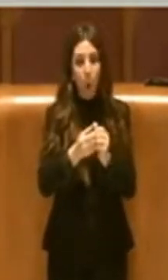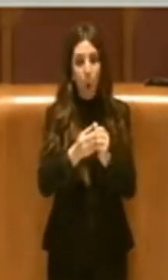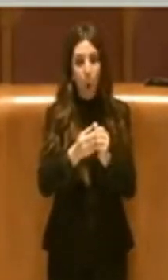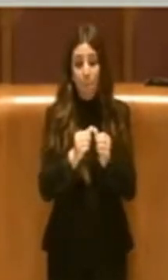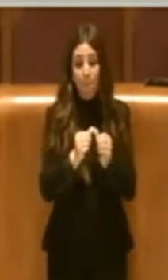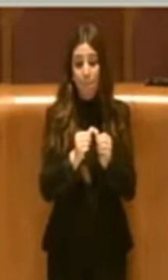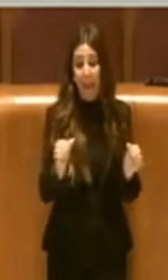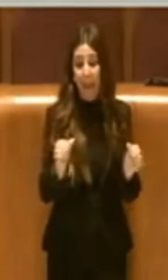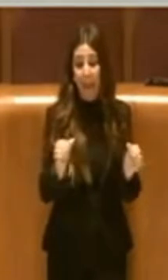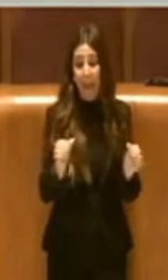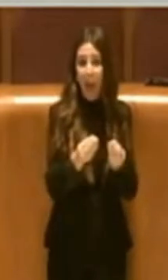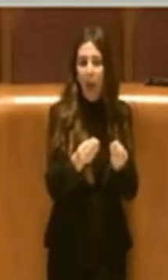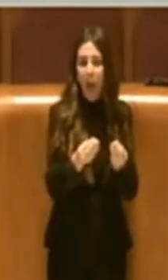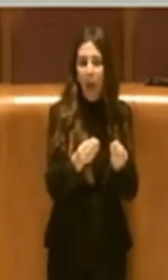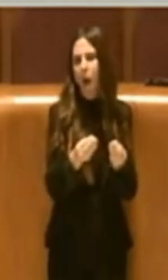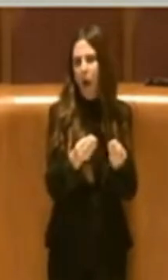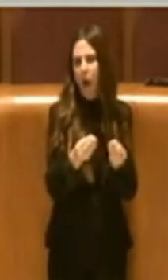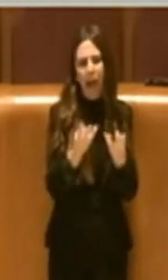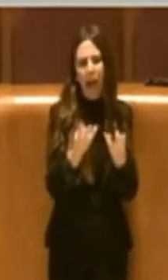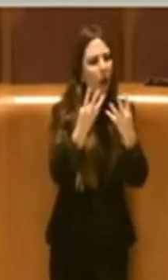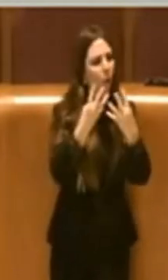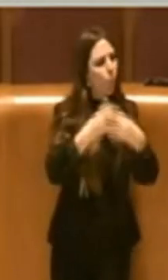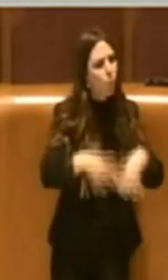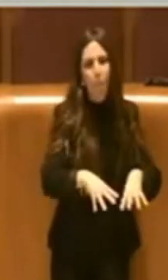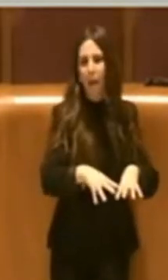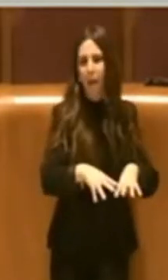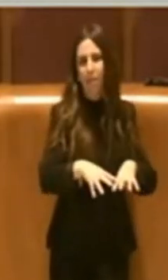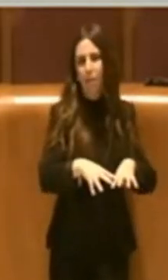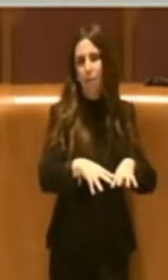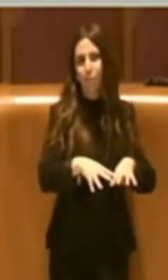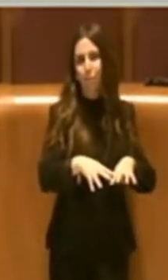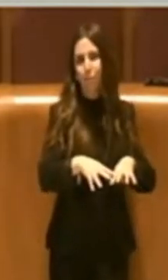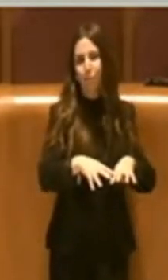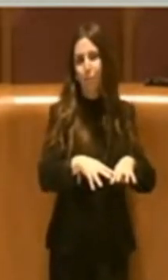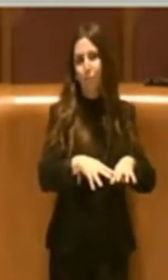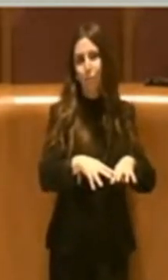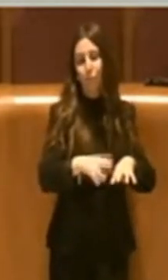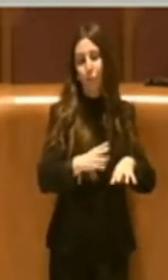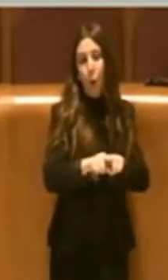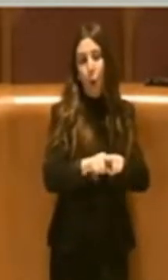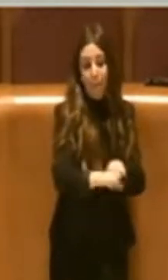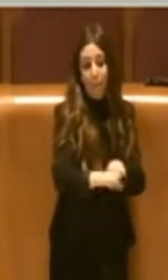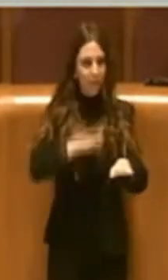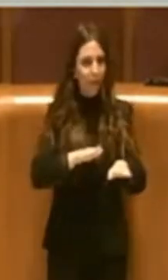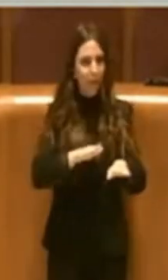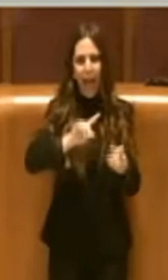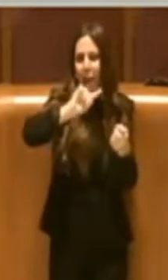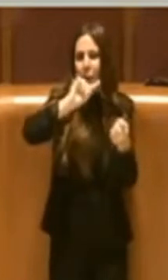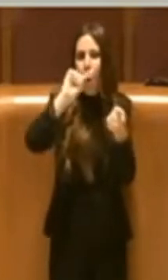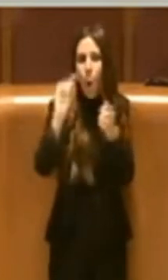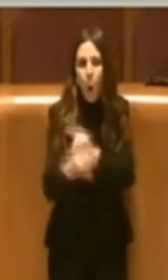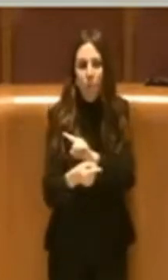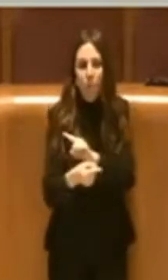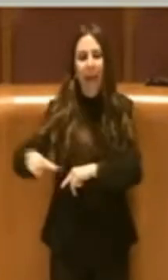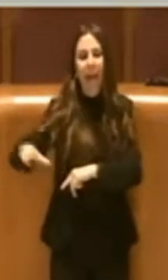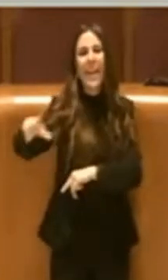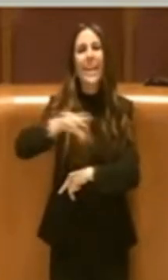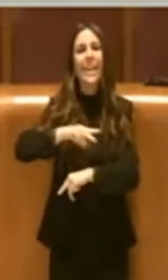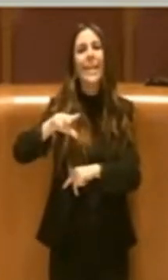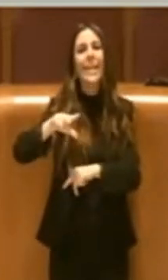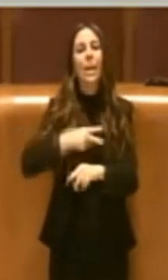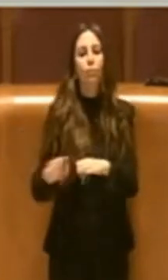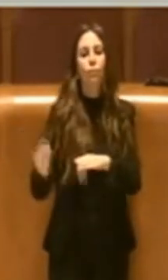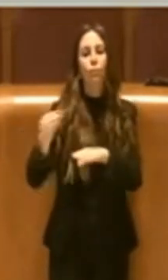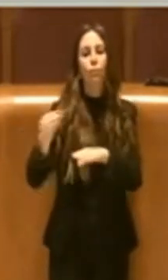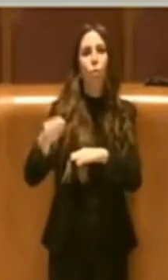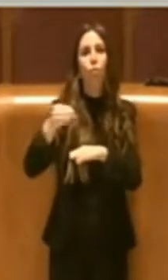non subirà alcun passo indietro, ma anzi sarà arricchita perché verranno